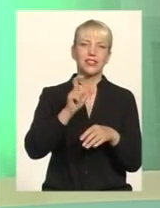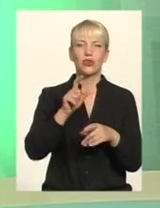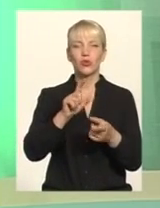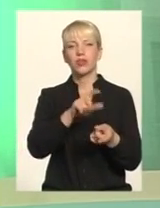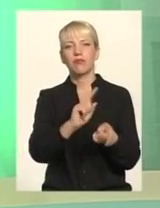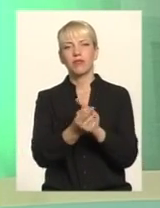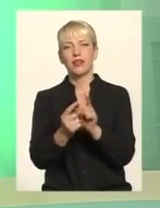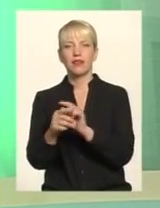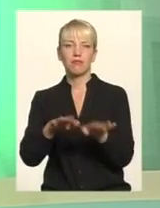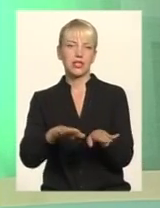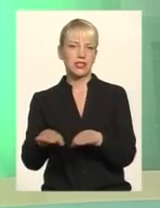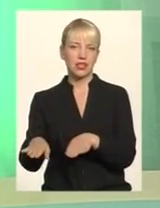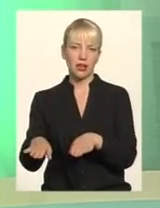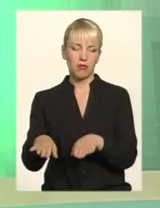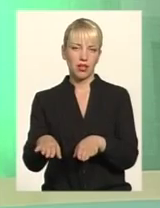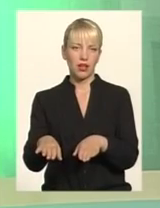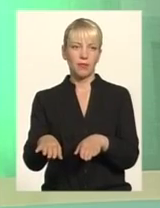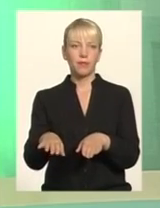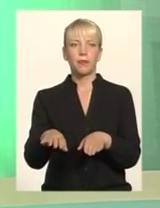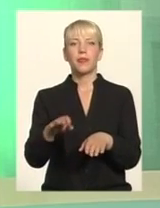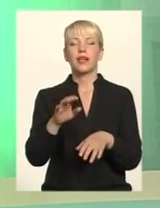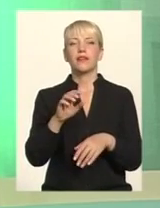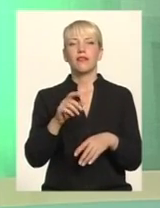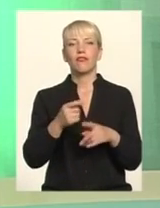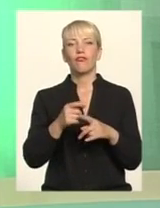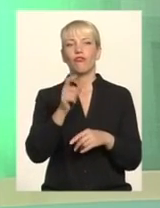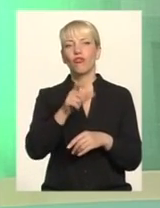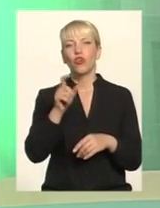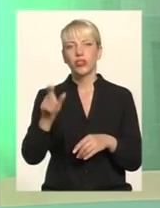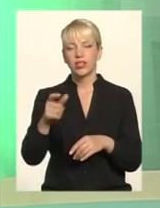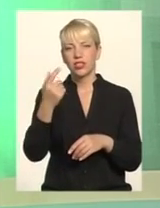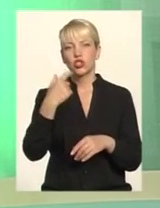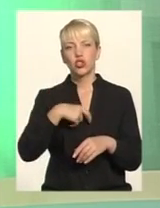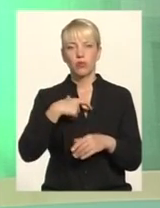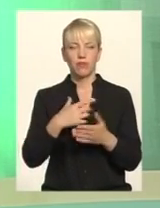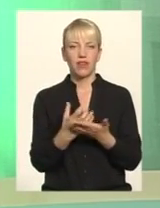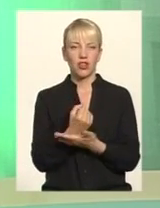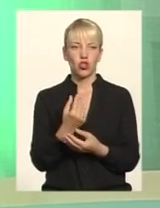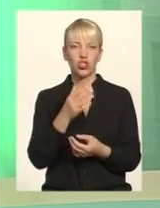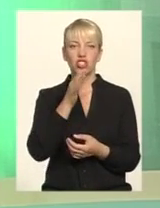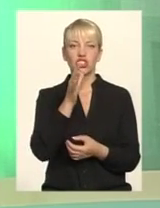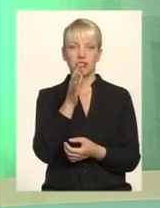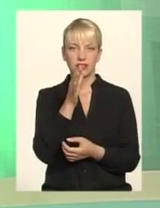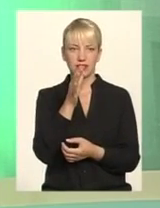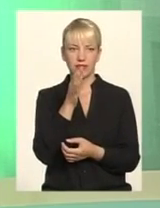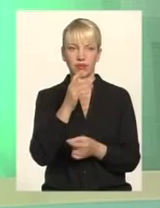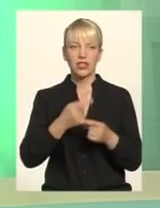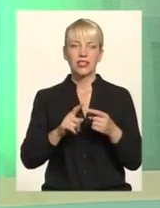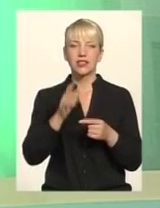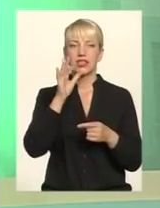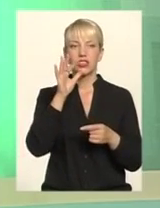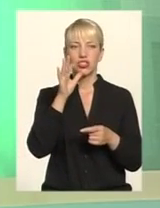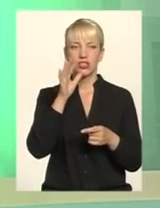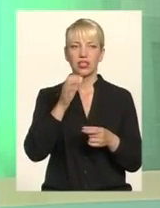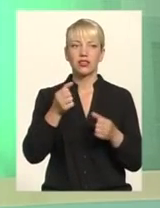міняються місцями, тим вони собі виграють час Виграють час, в цей час вони просто